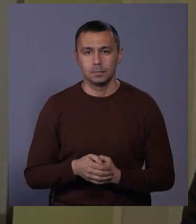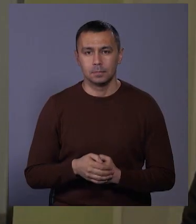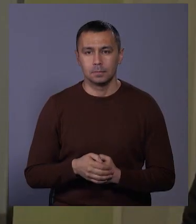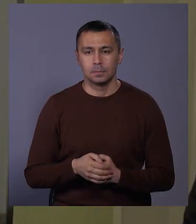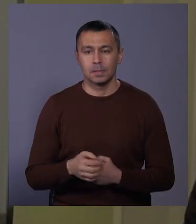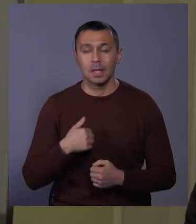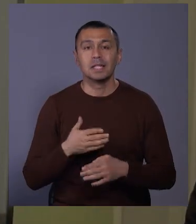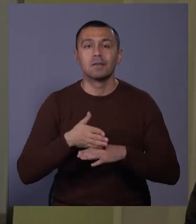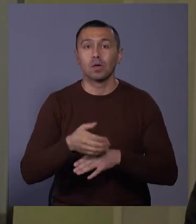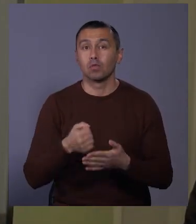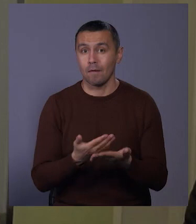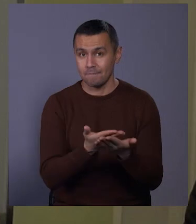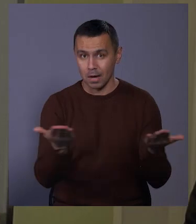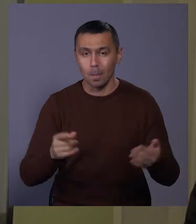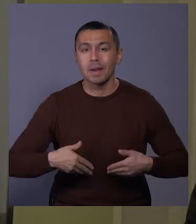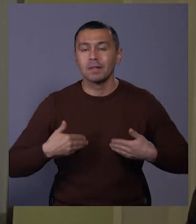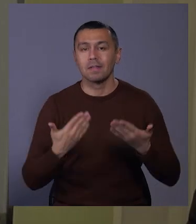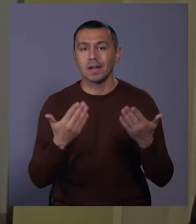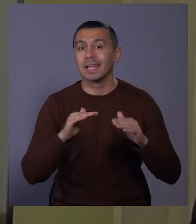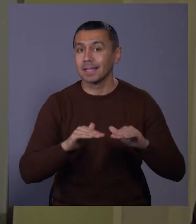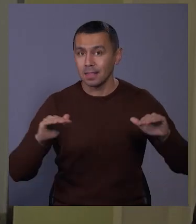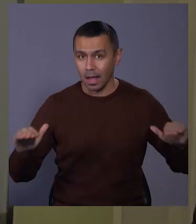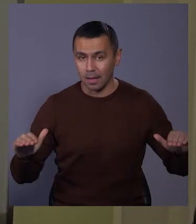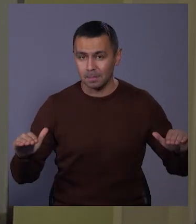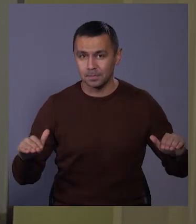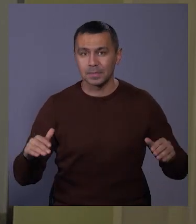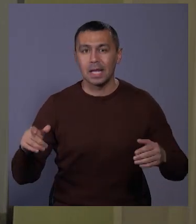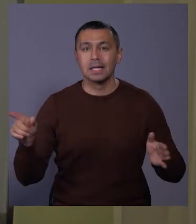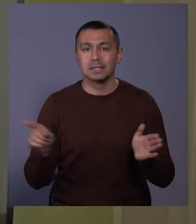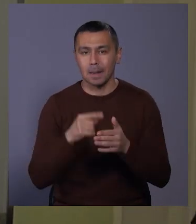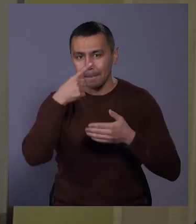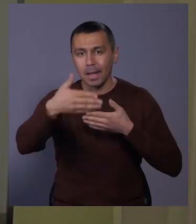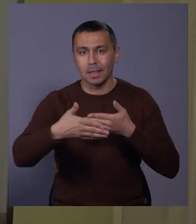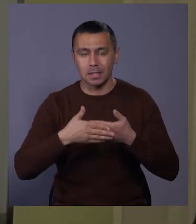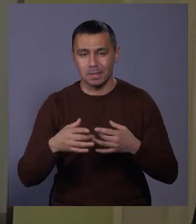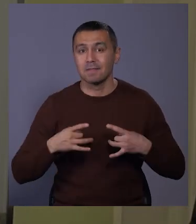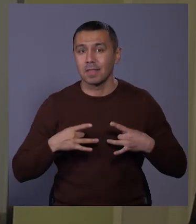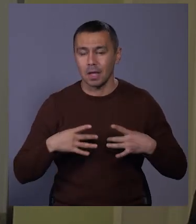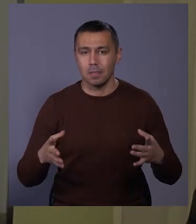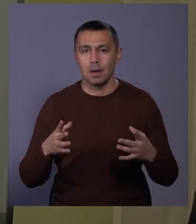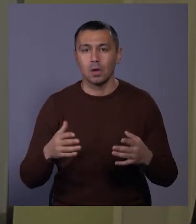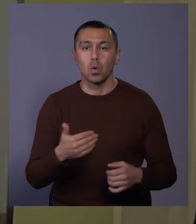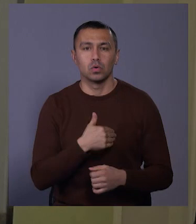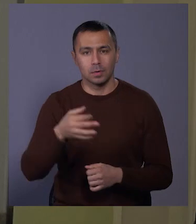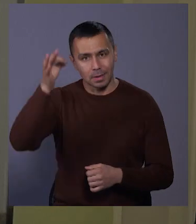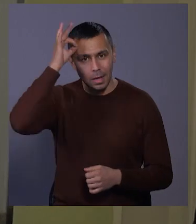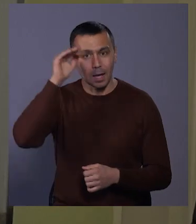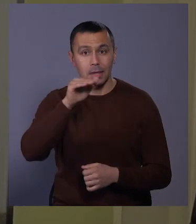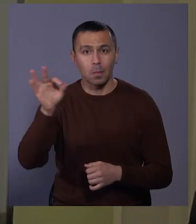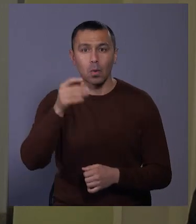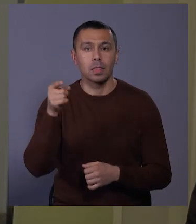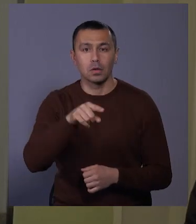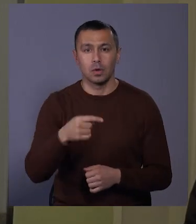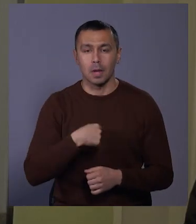Я заїтав до вас, щоб приїтати ваших діточок з прийдешними святами. А тож хочу нагадати про те, що